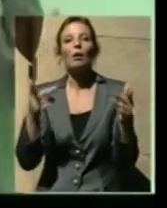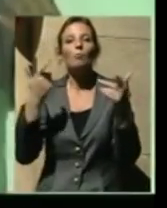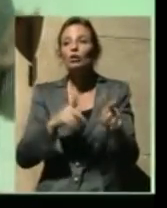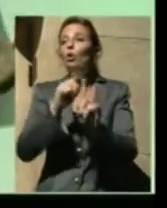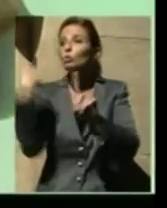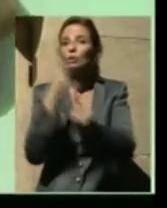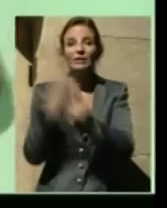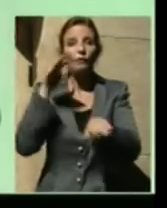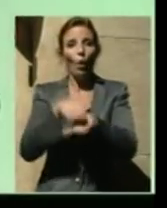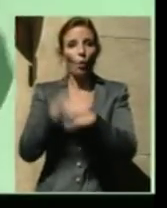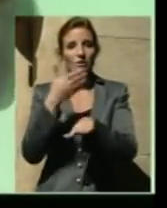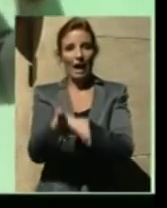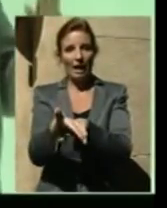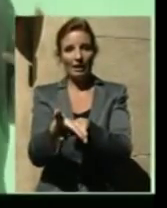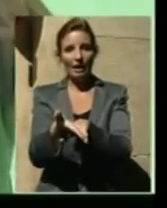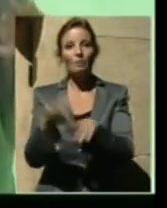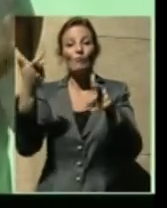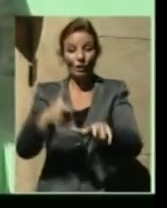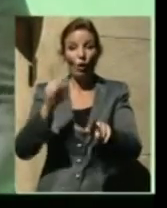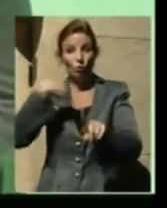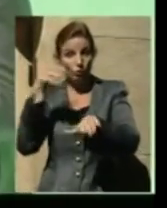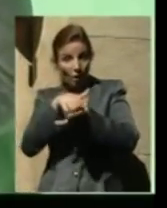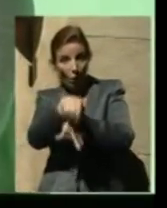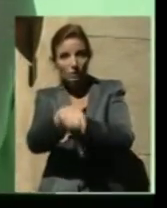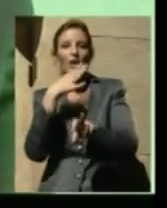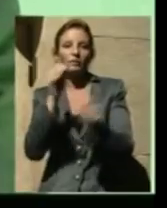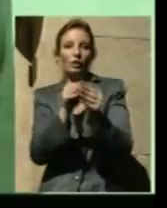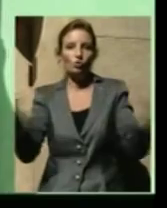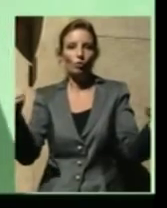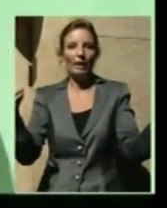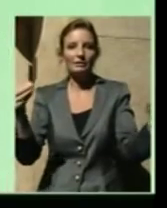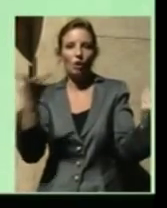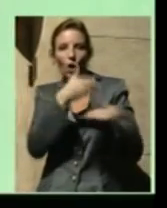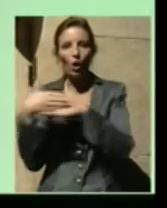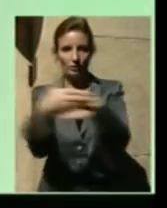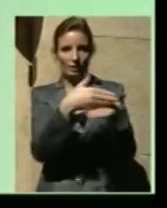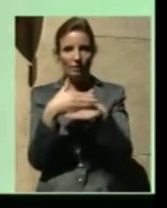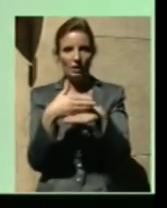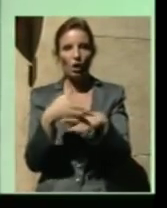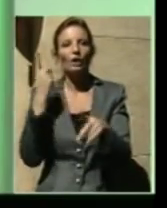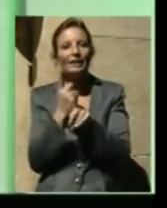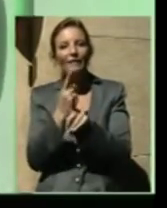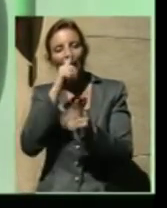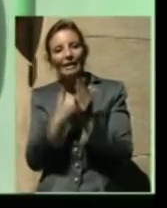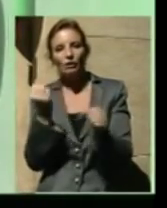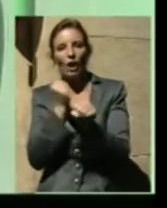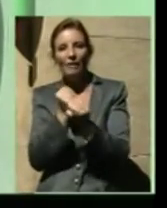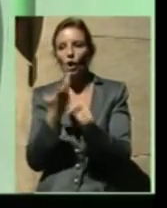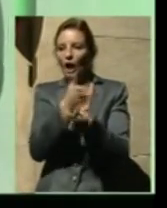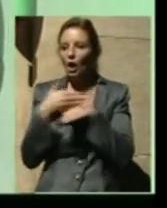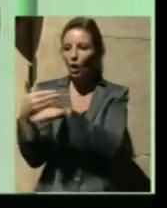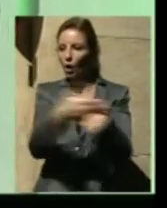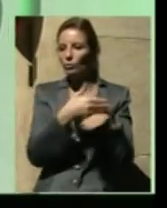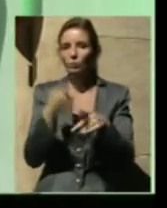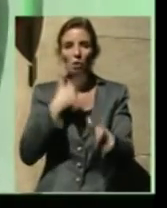utilizzato da tutti perché questo lo rende uno strumento potentissimo. Deve essere collaborativo. Se lo uso io da sola avrò un